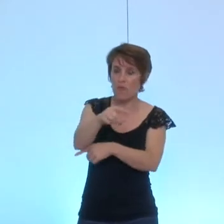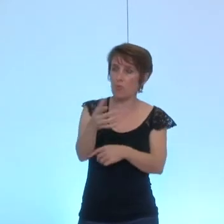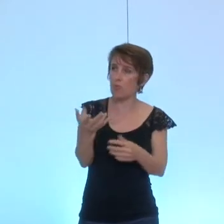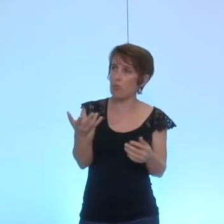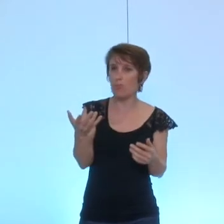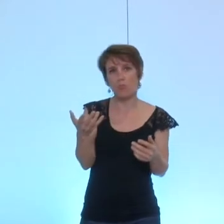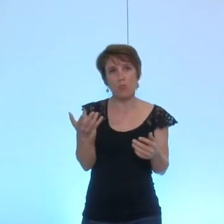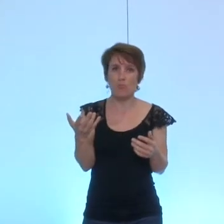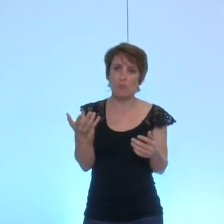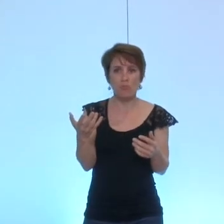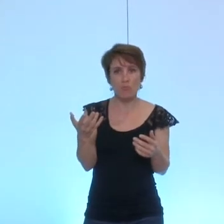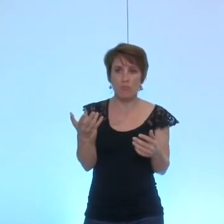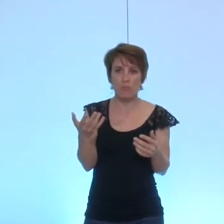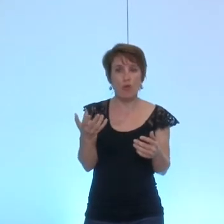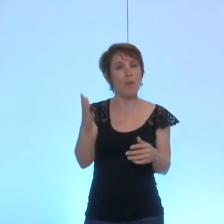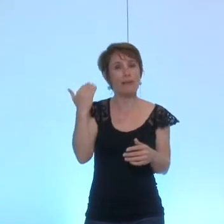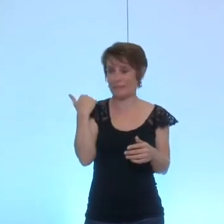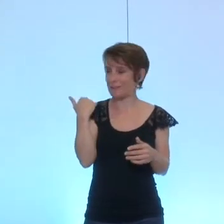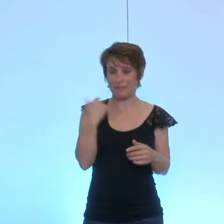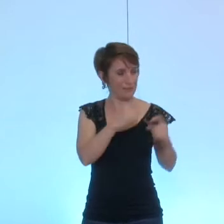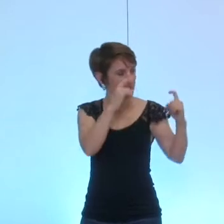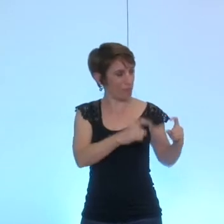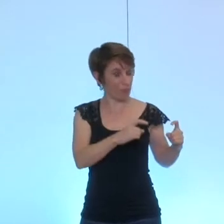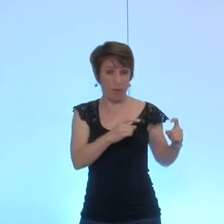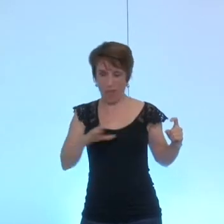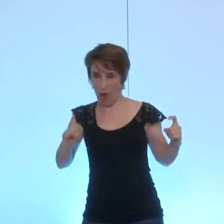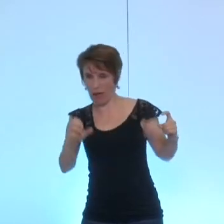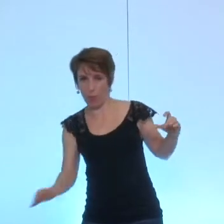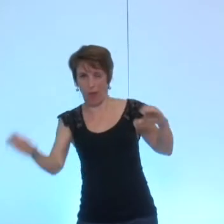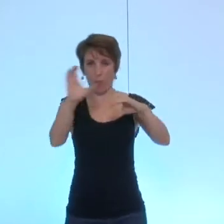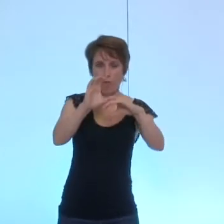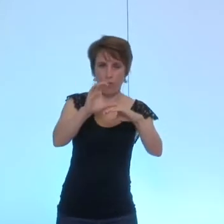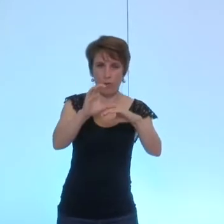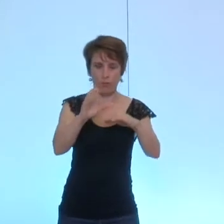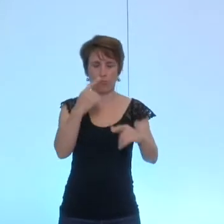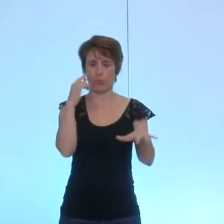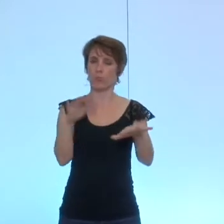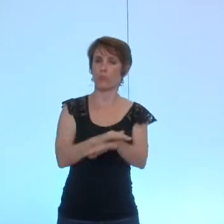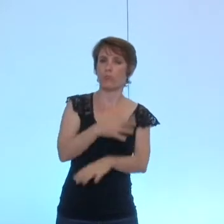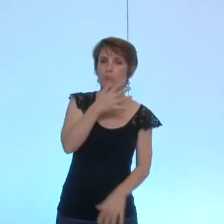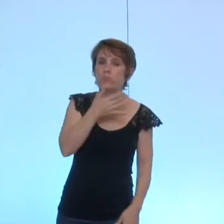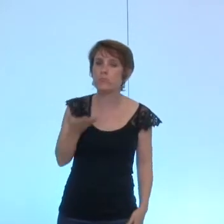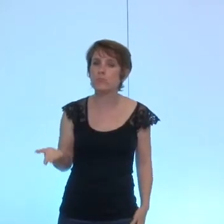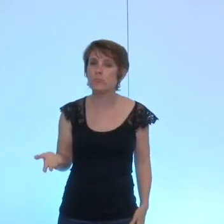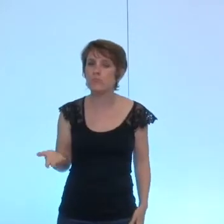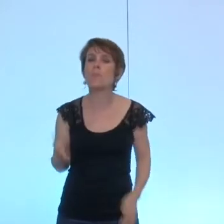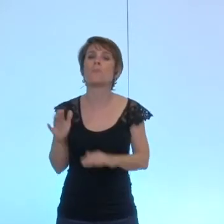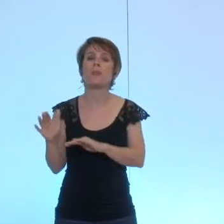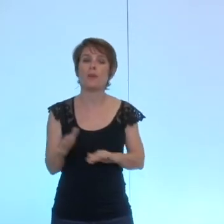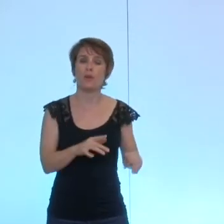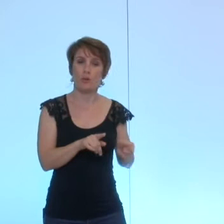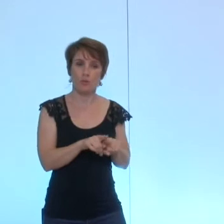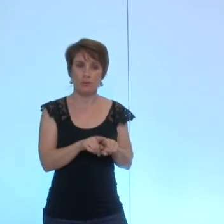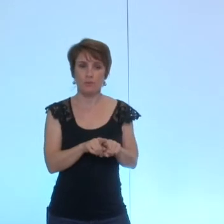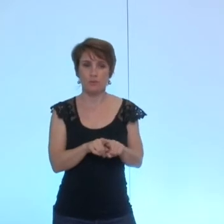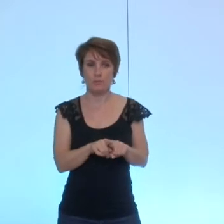que vous récupérez d'une main ce que vous avez restitué de l'autre c'est surtout ça qui est en jeu voilà et puis en même temps c'est vrai que